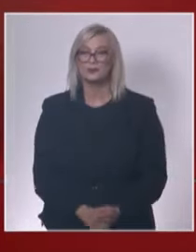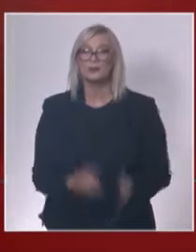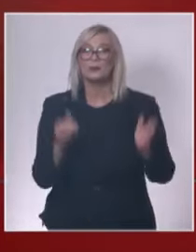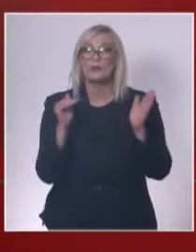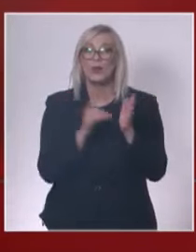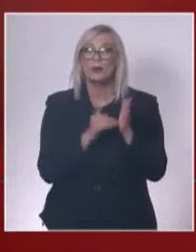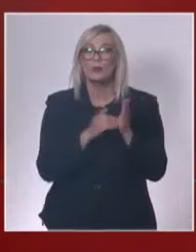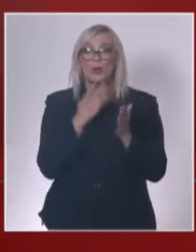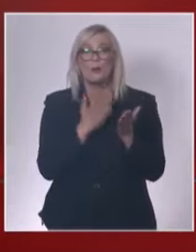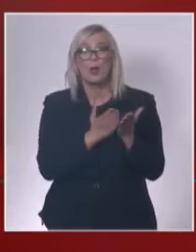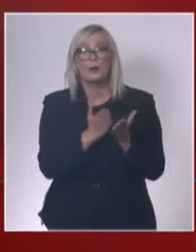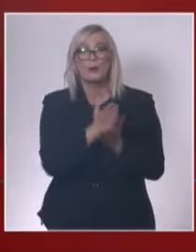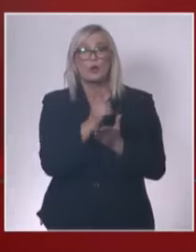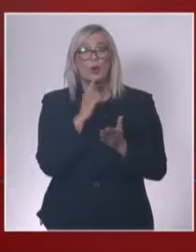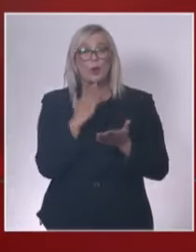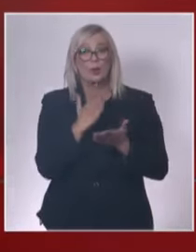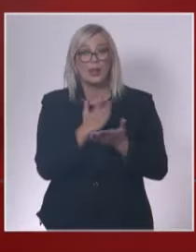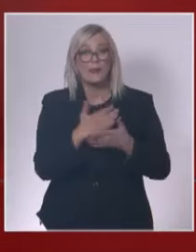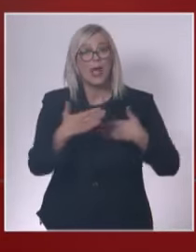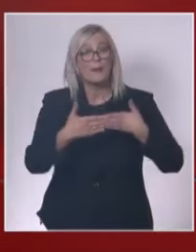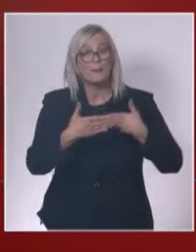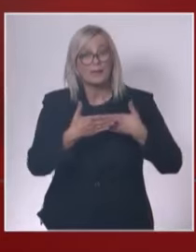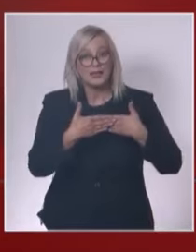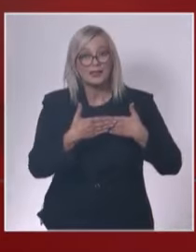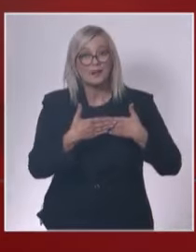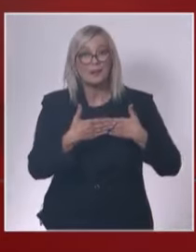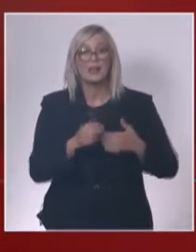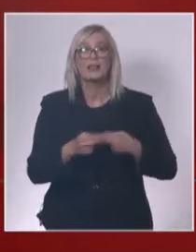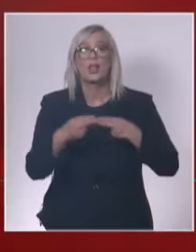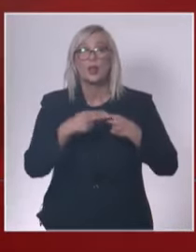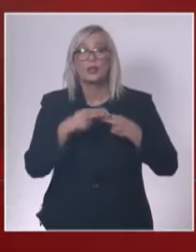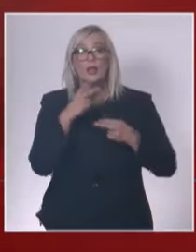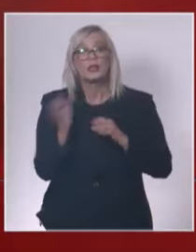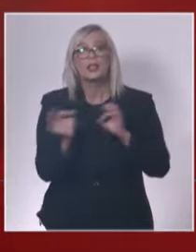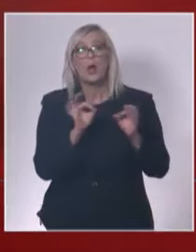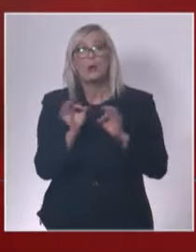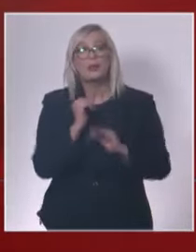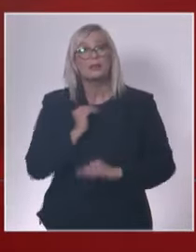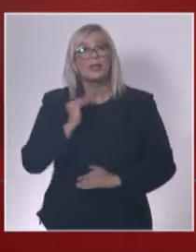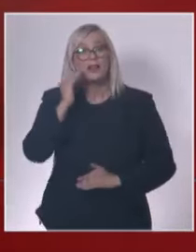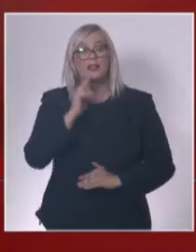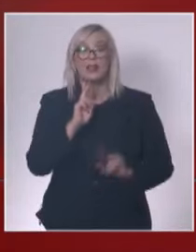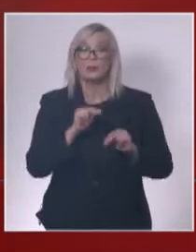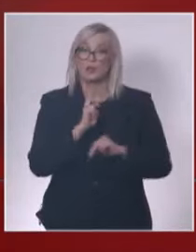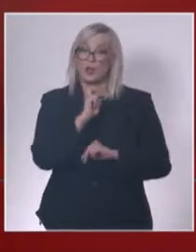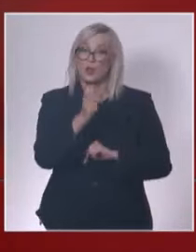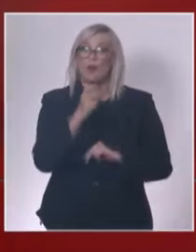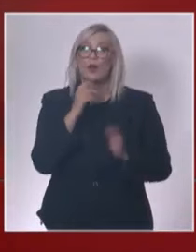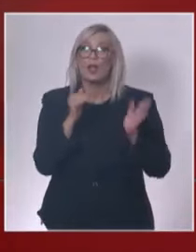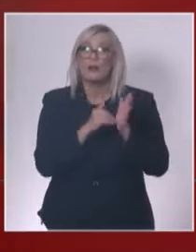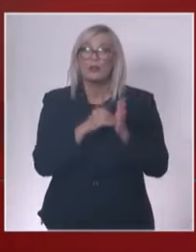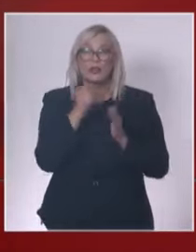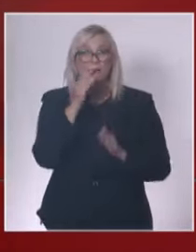достапен, да овозможи на владата да одговори на потребите на нецеленијето сега и во Иднина. Како земја,